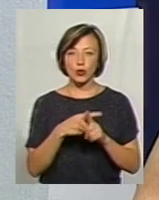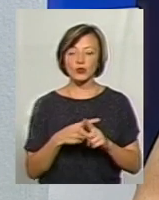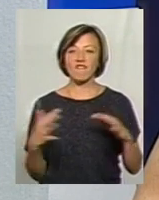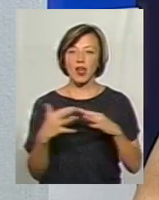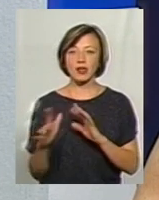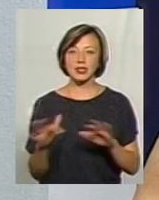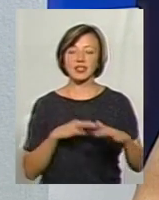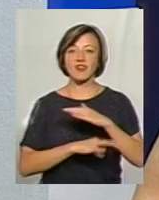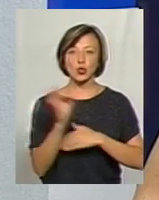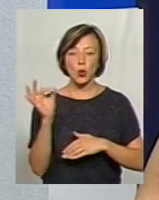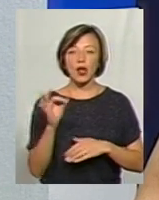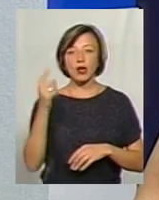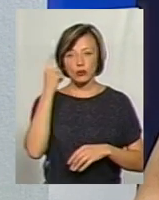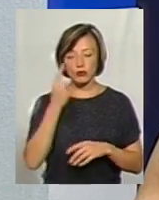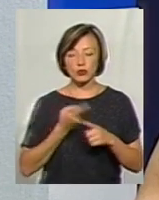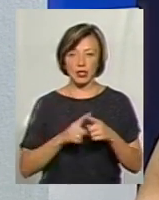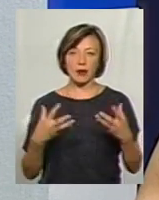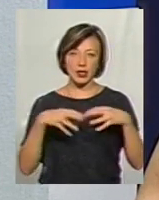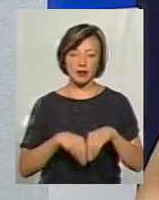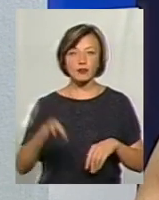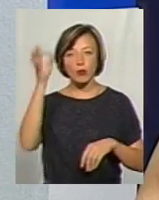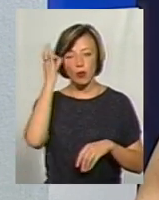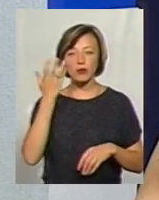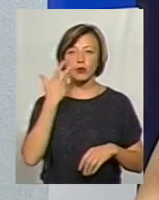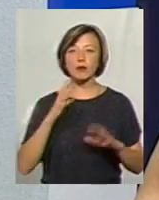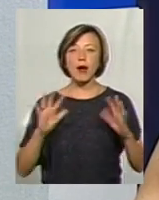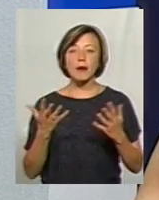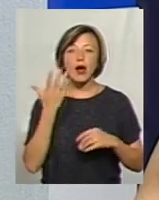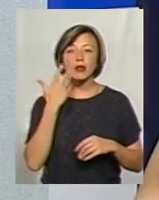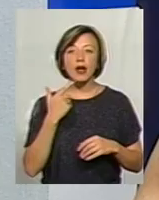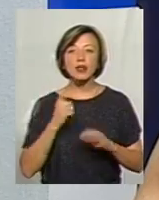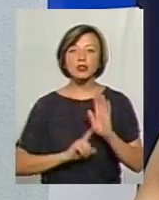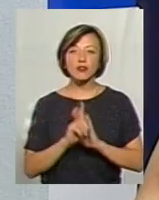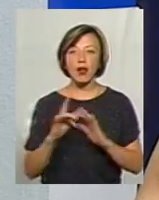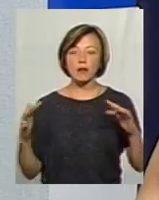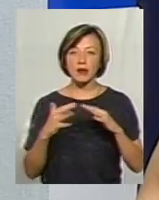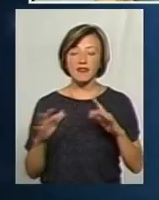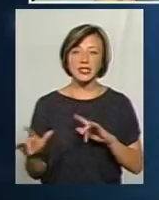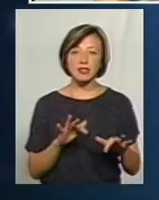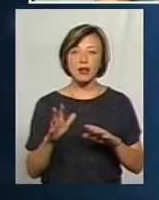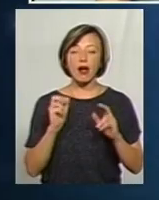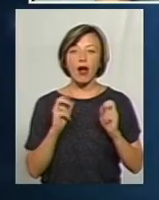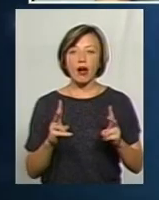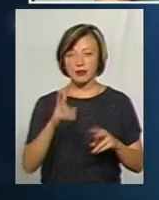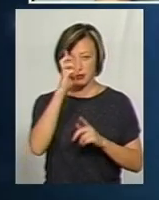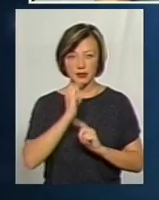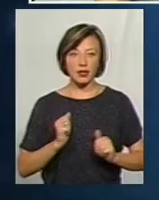востокі. Думаю, що в будь-якому випадку нашу країну об'єднує. Ви вспомните тот момент, коли, допустим, ми тільки починали з боєвих дії, як країна